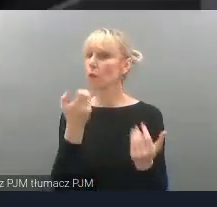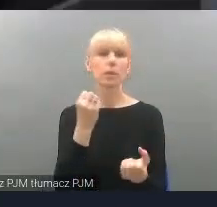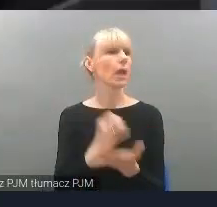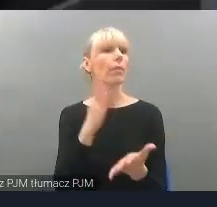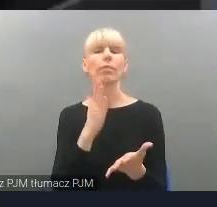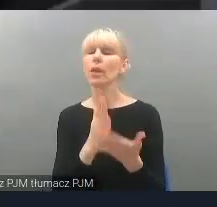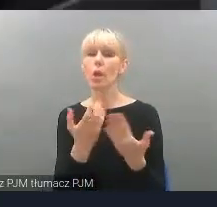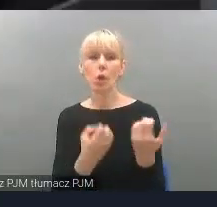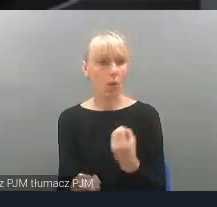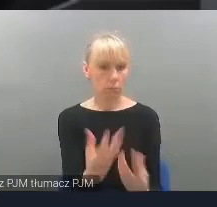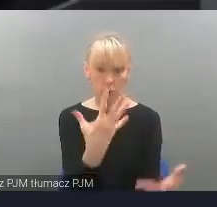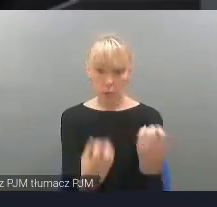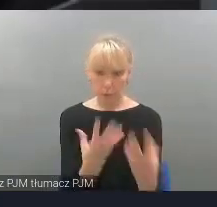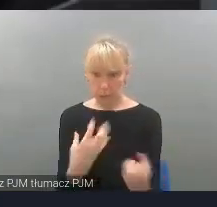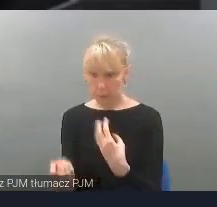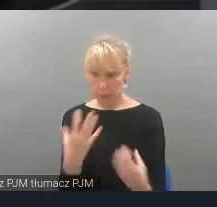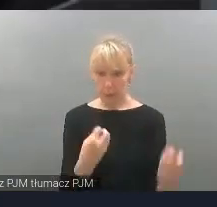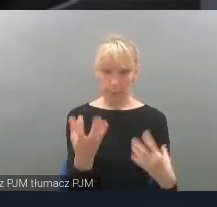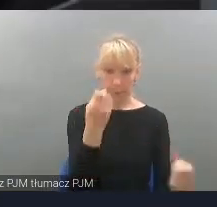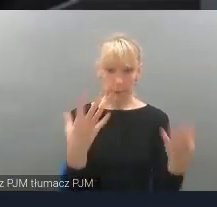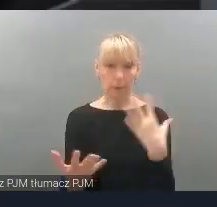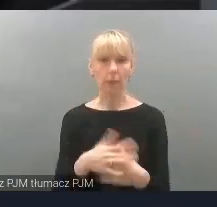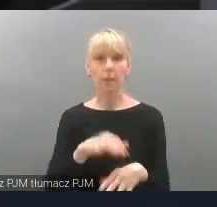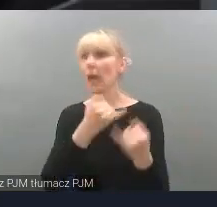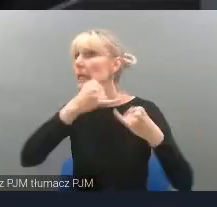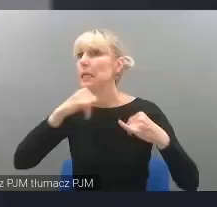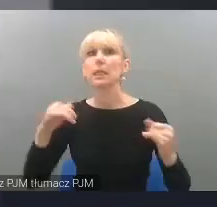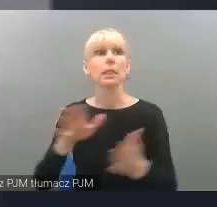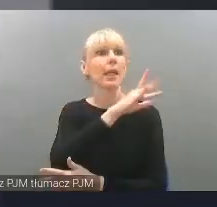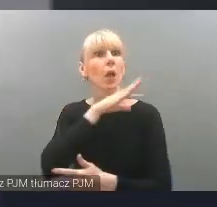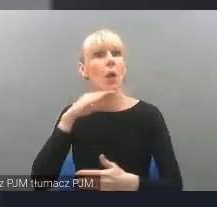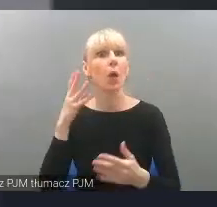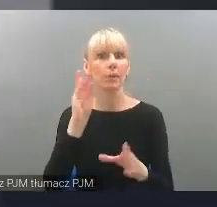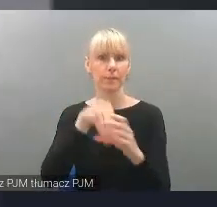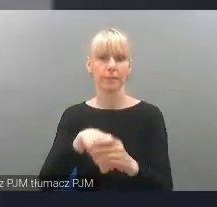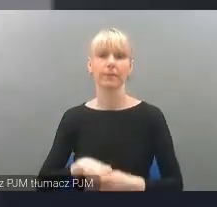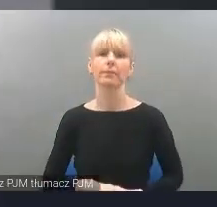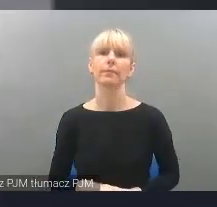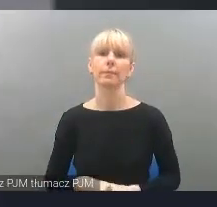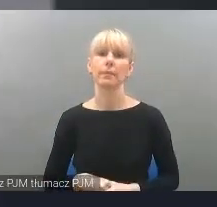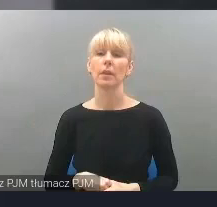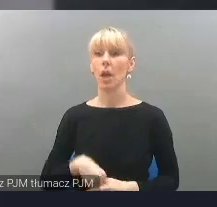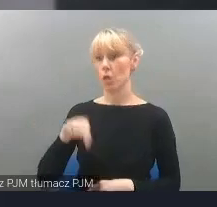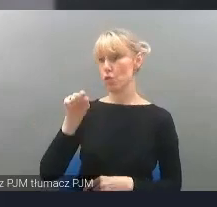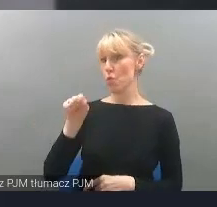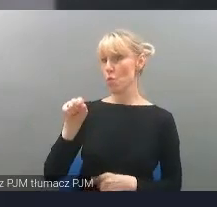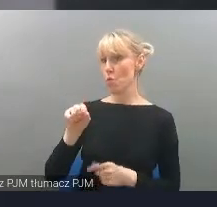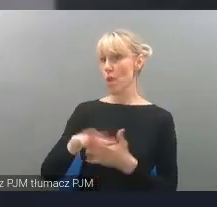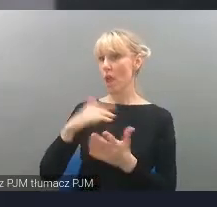te wszystkie tam na tym tym, tylko jeszcze inne też kolory takie były. W tym muzeum jestem drugi raz